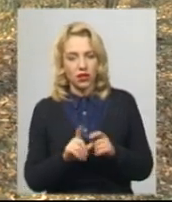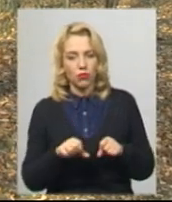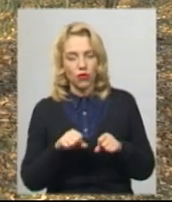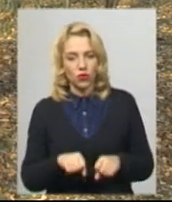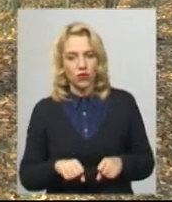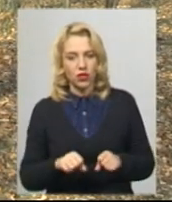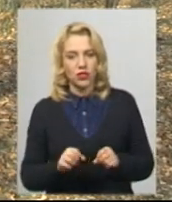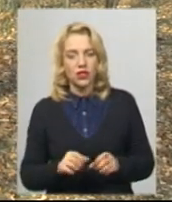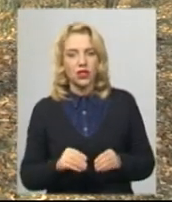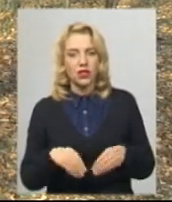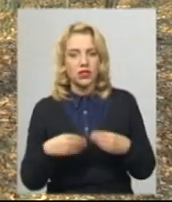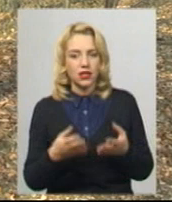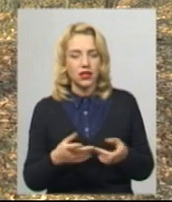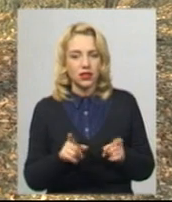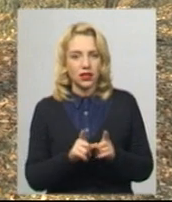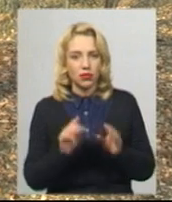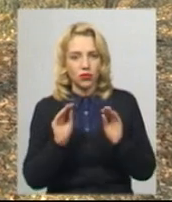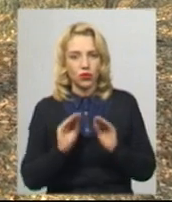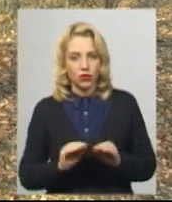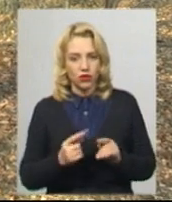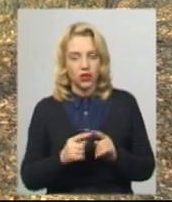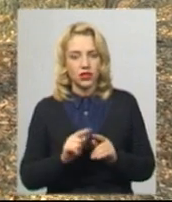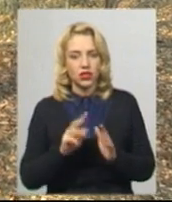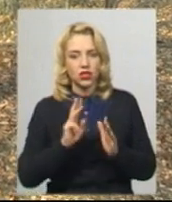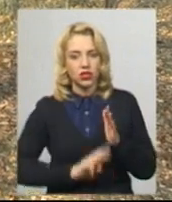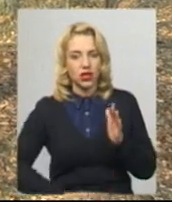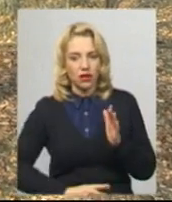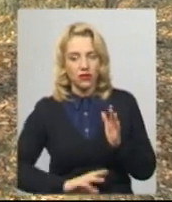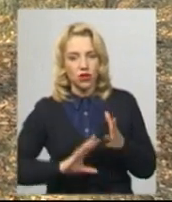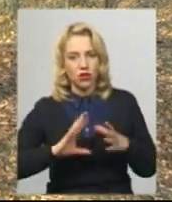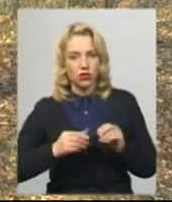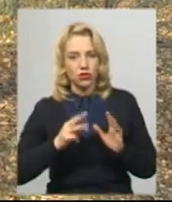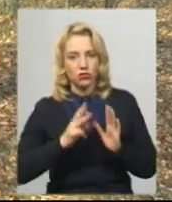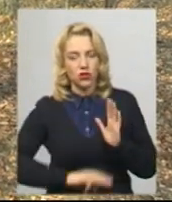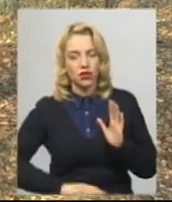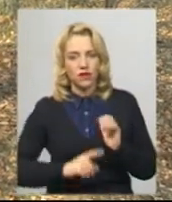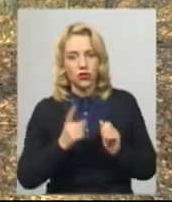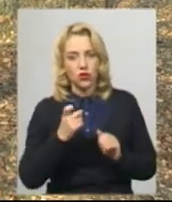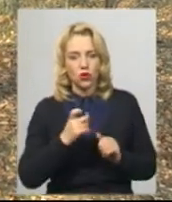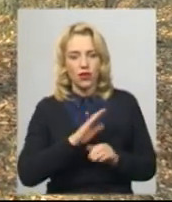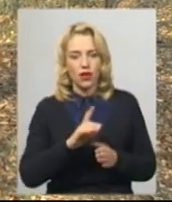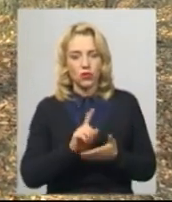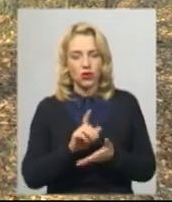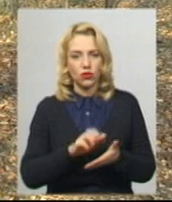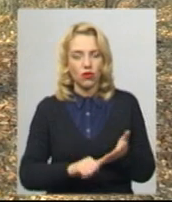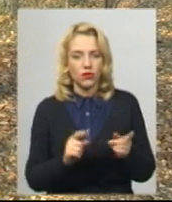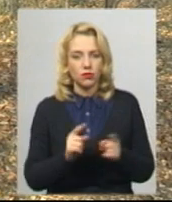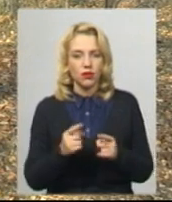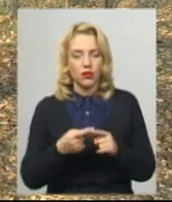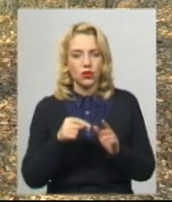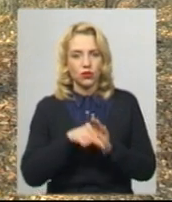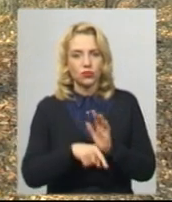складали дані протоколи. Даний штраф, сума штрафу – це 100 неоподаткованих мінімумів, тобто